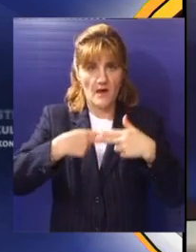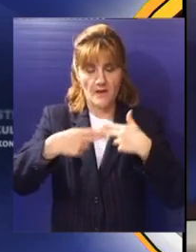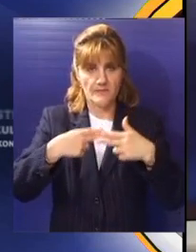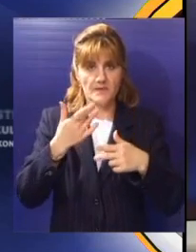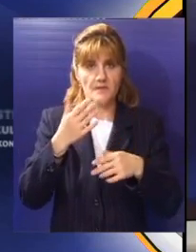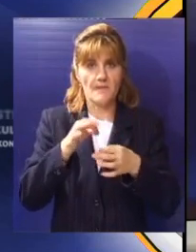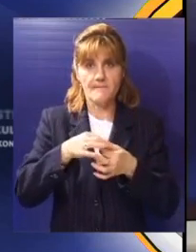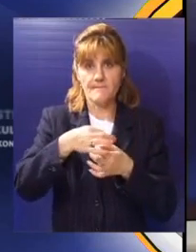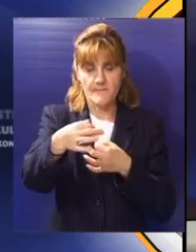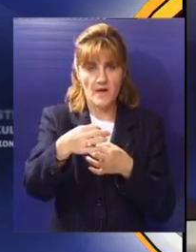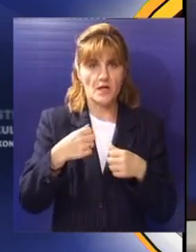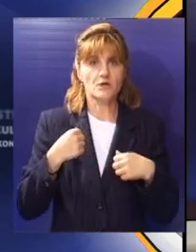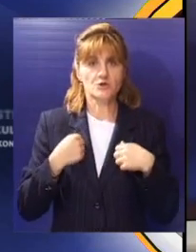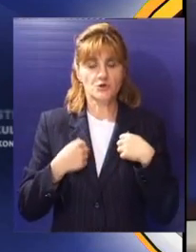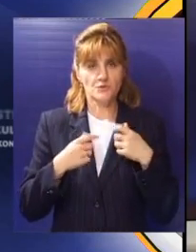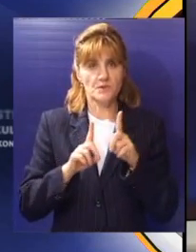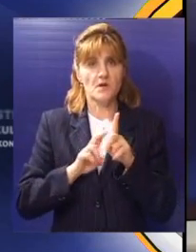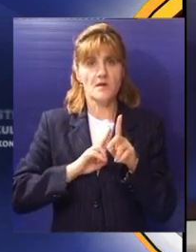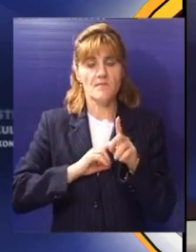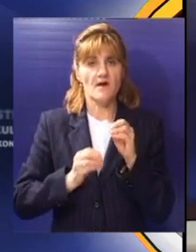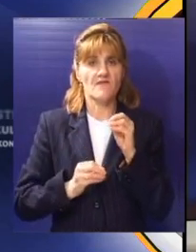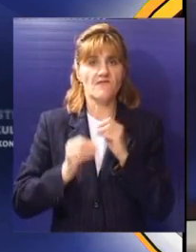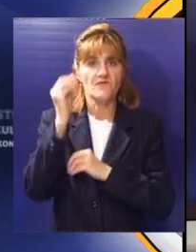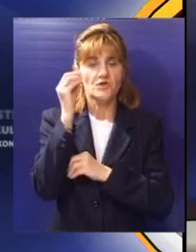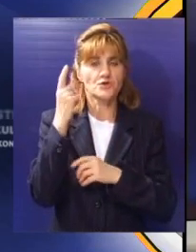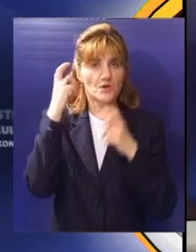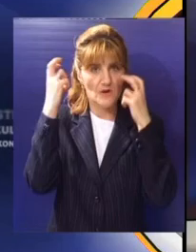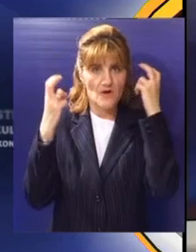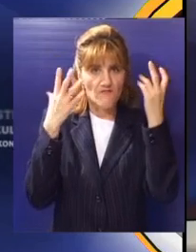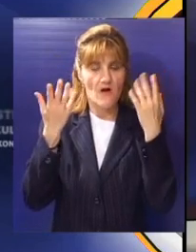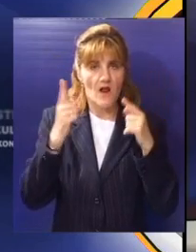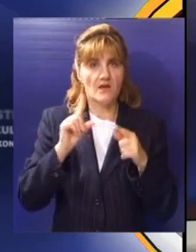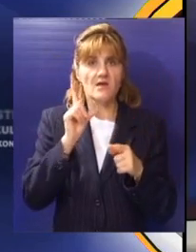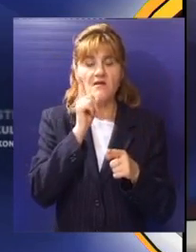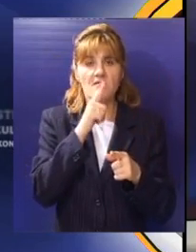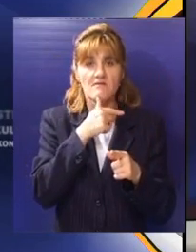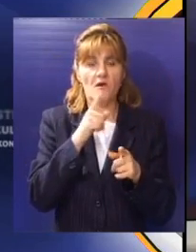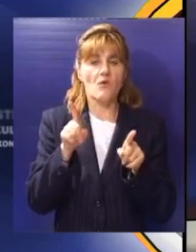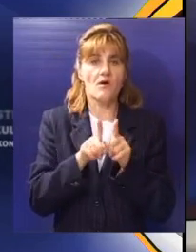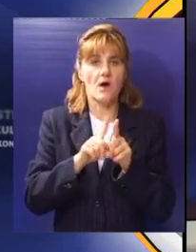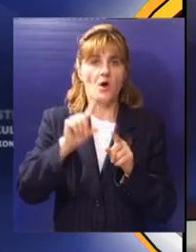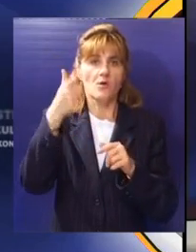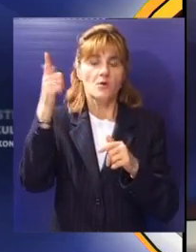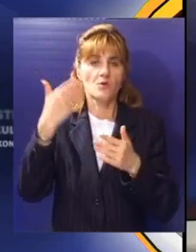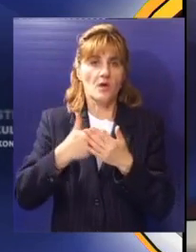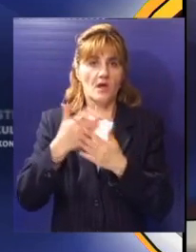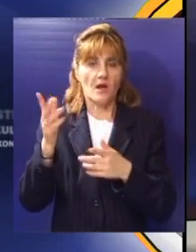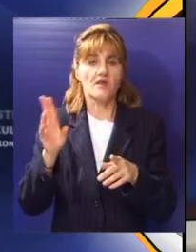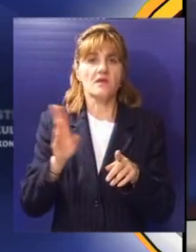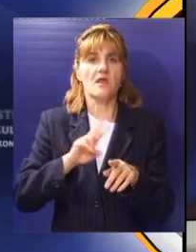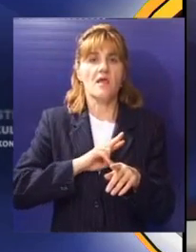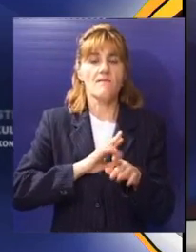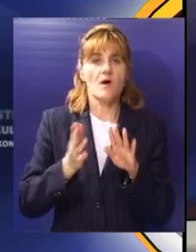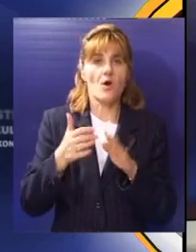sa 10 mernih mesta, Subotica ima povećan nivo buke, ali se ne razlikuje preterano od ostalih gradova sa stotinu hiljada